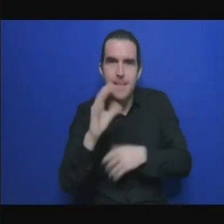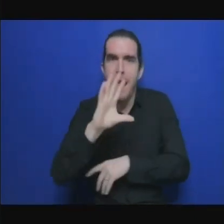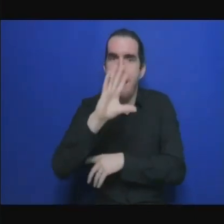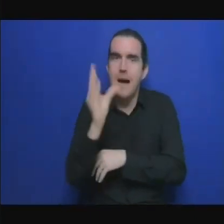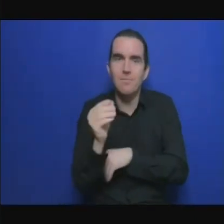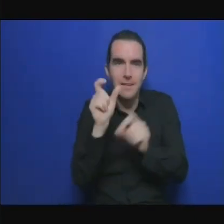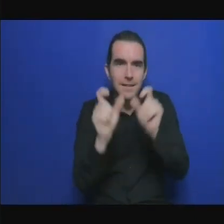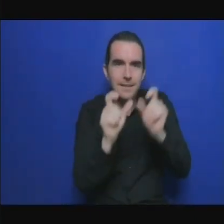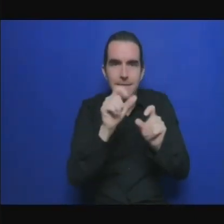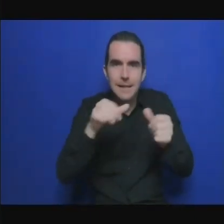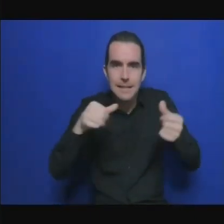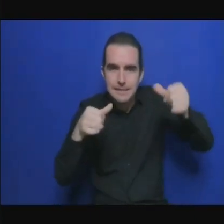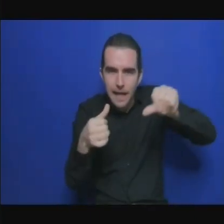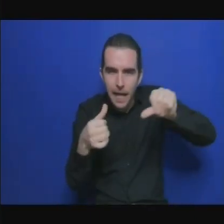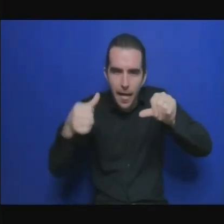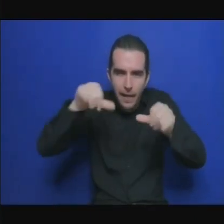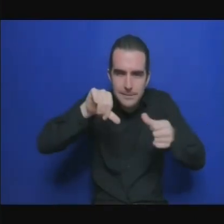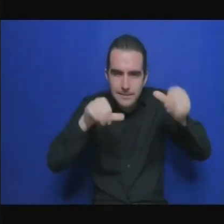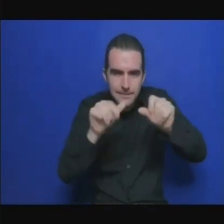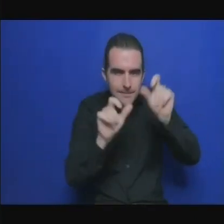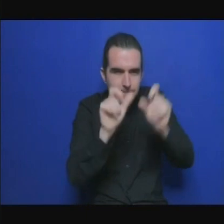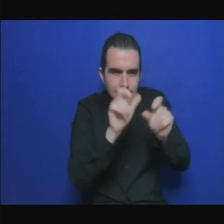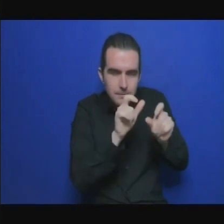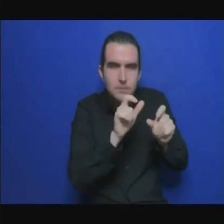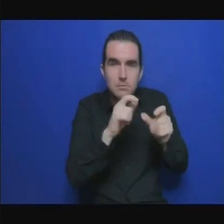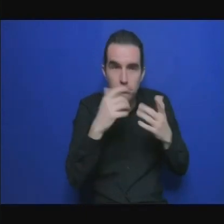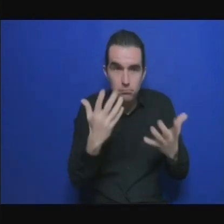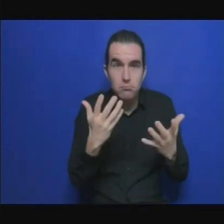'atténuation voilà donc j'appelle les états